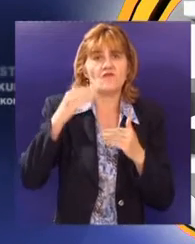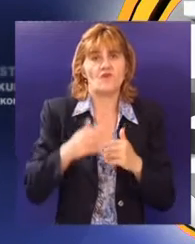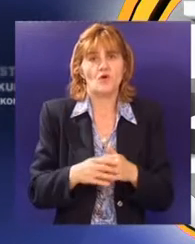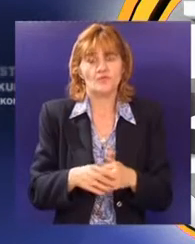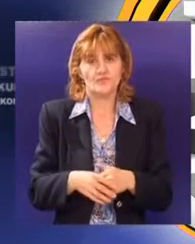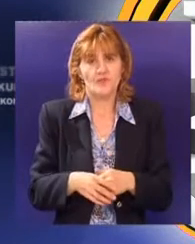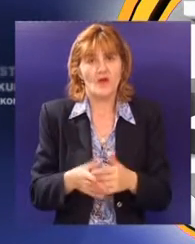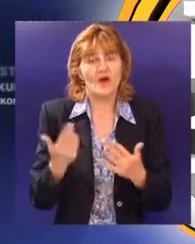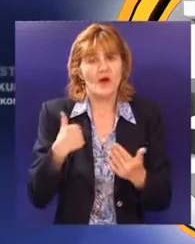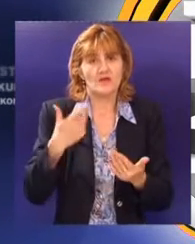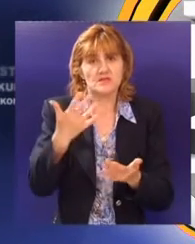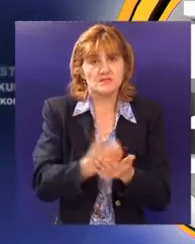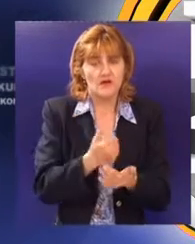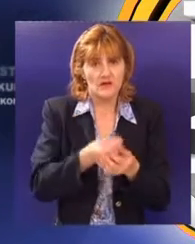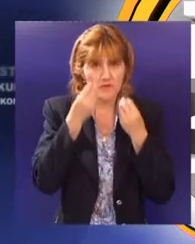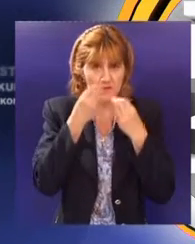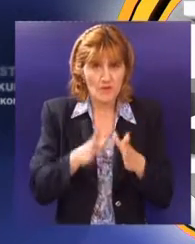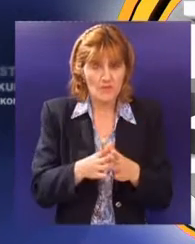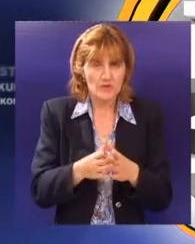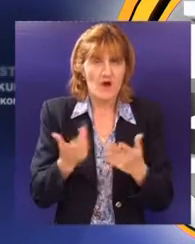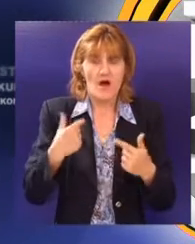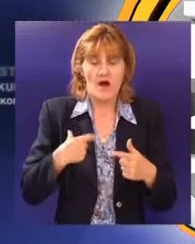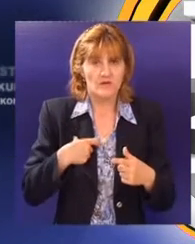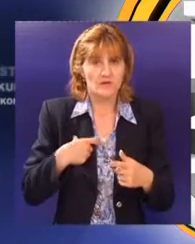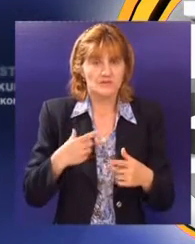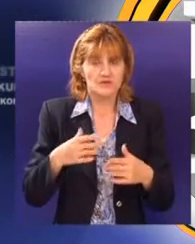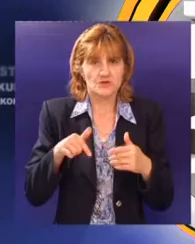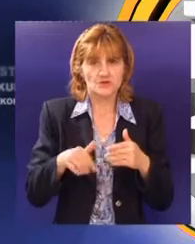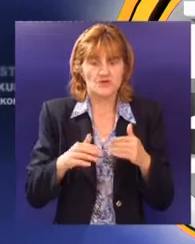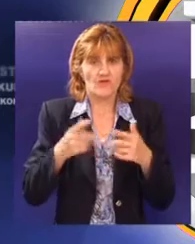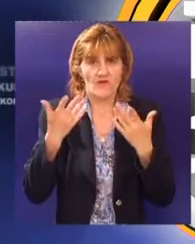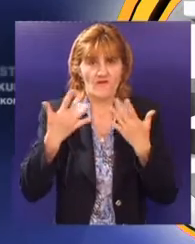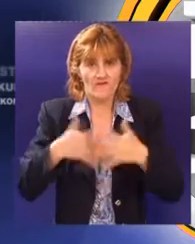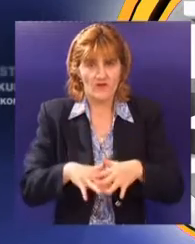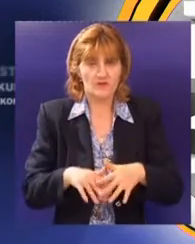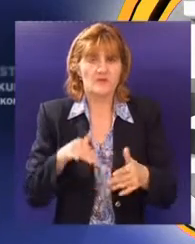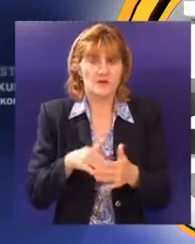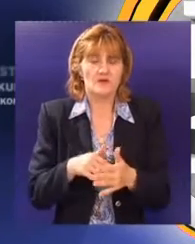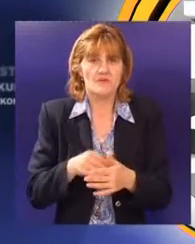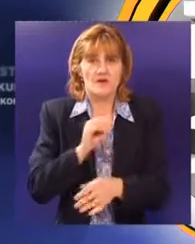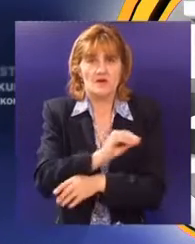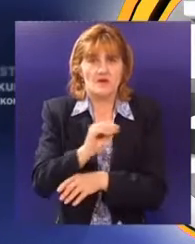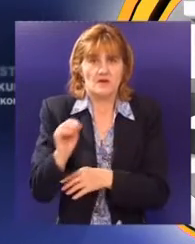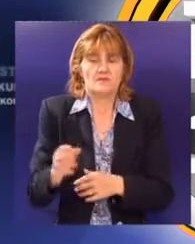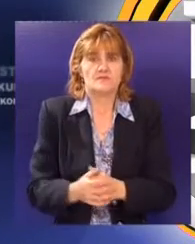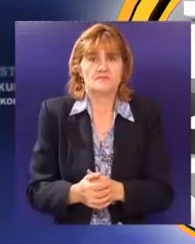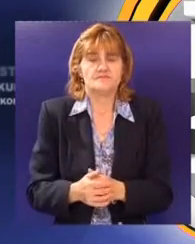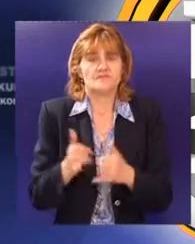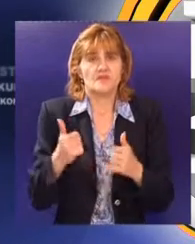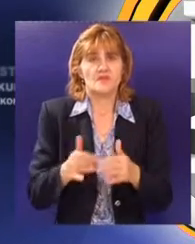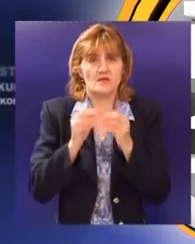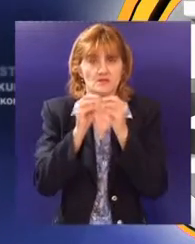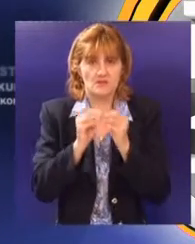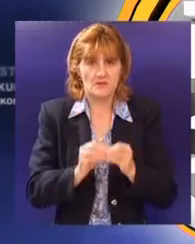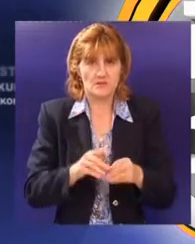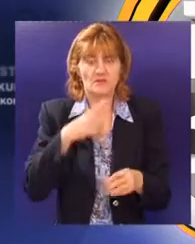profit. Ali ako to treba da ogrozi proizvod ako treba da ogrozi tu firmu onda mora da bude reakcija. Na današnjem skupu je rečeno da se